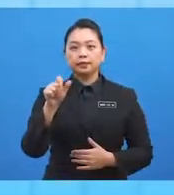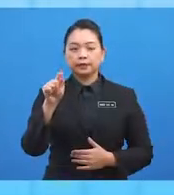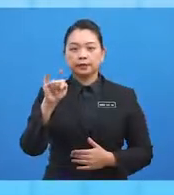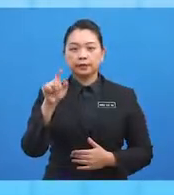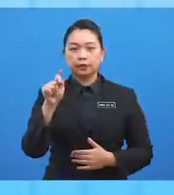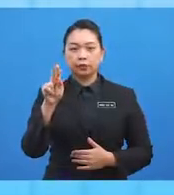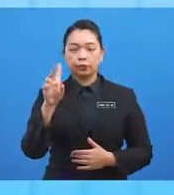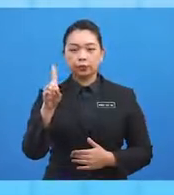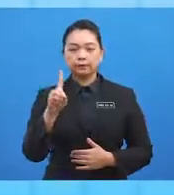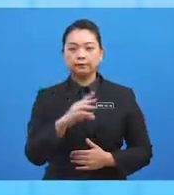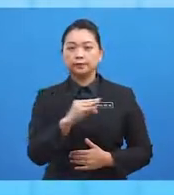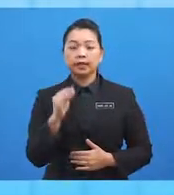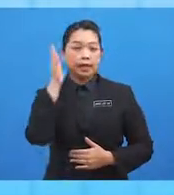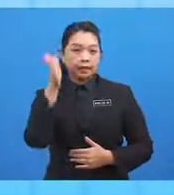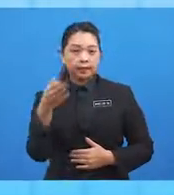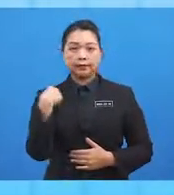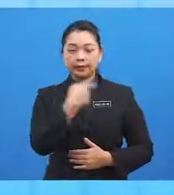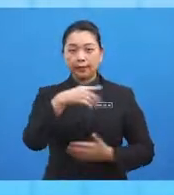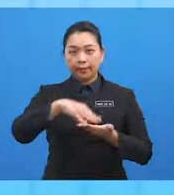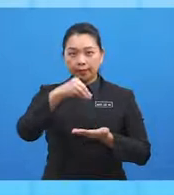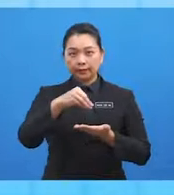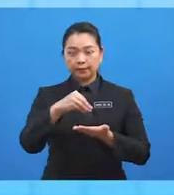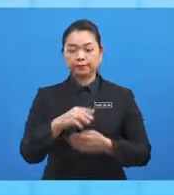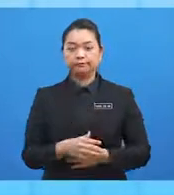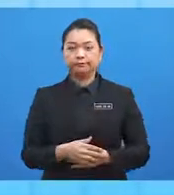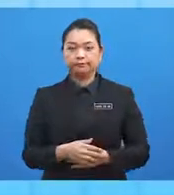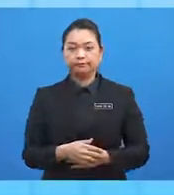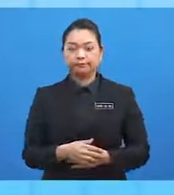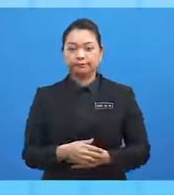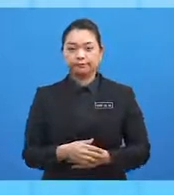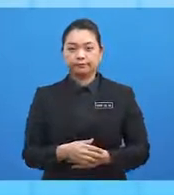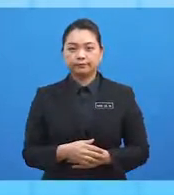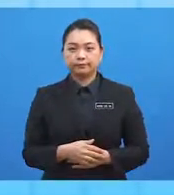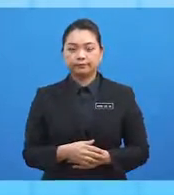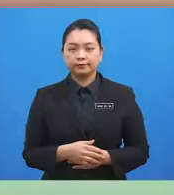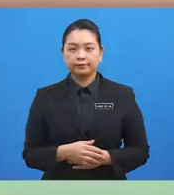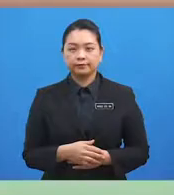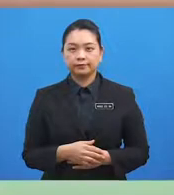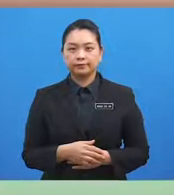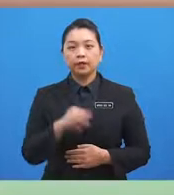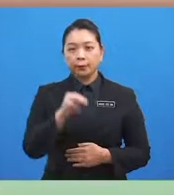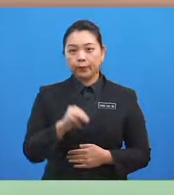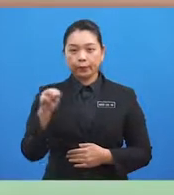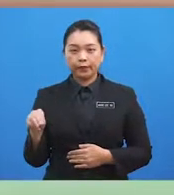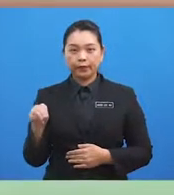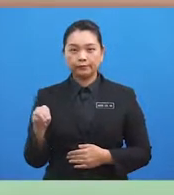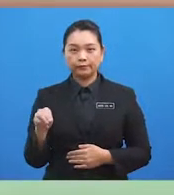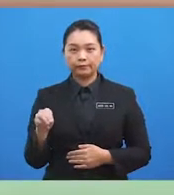yang akan kita pelajari dengan lebih lanjut pada hari ini. Murid-murid,